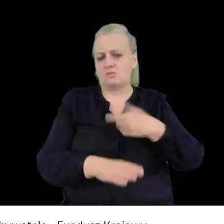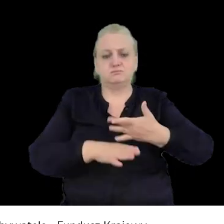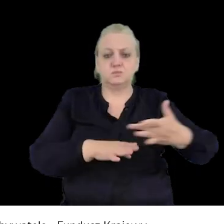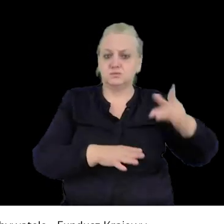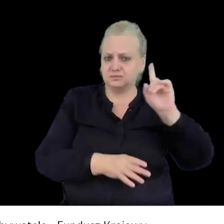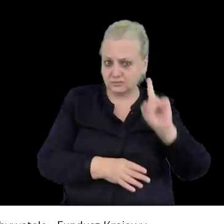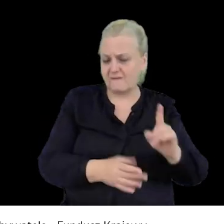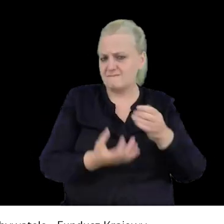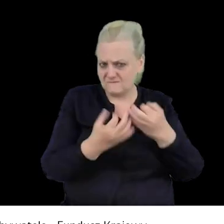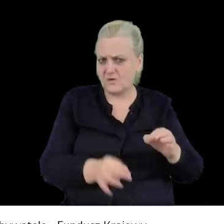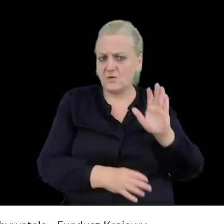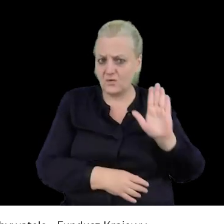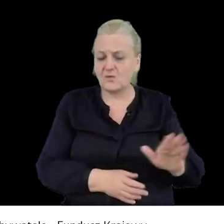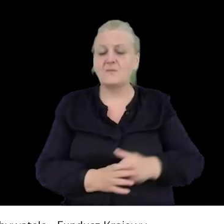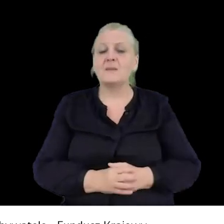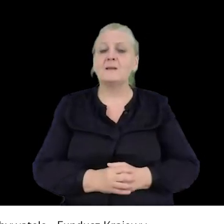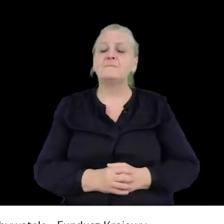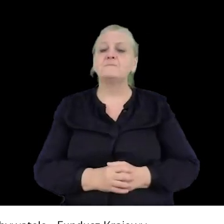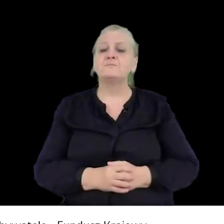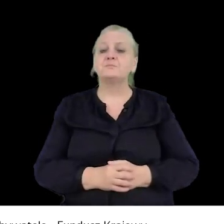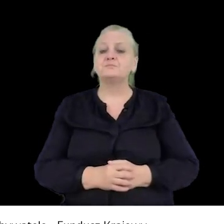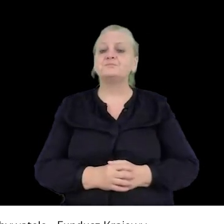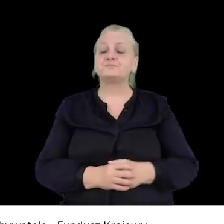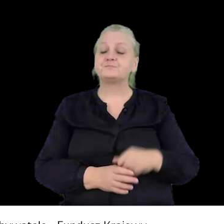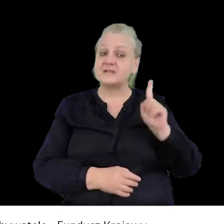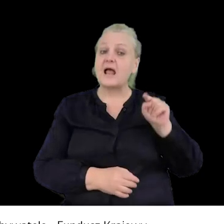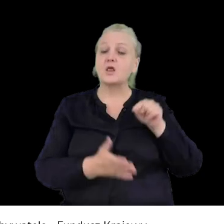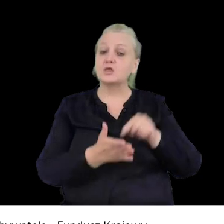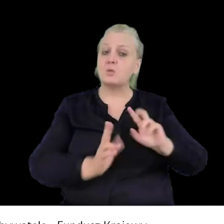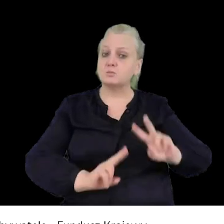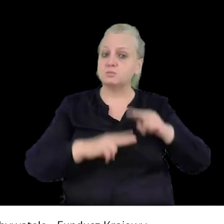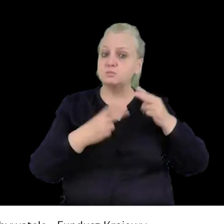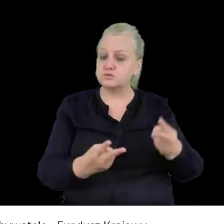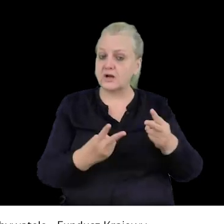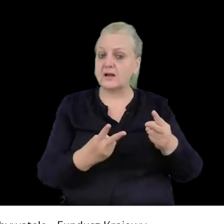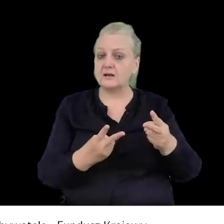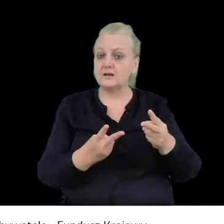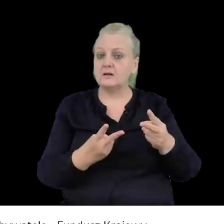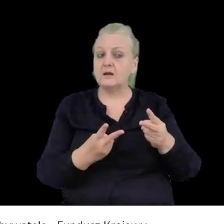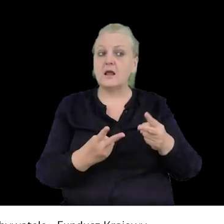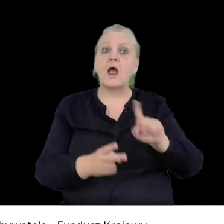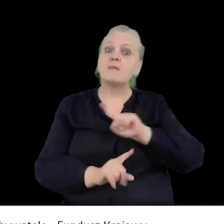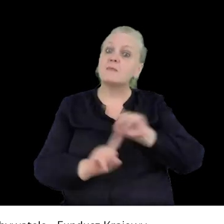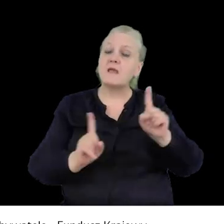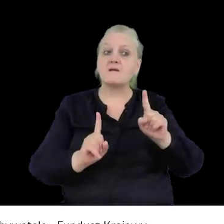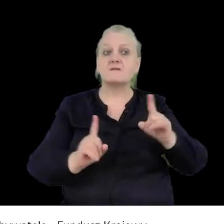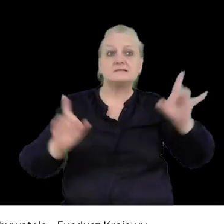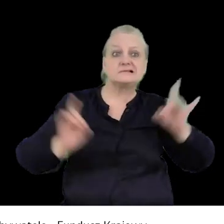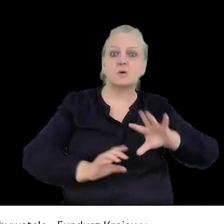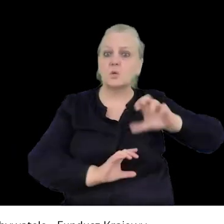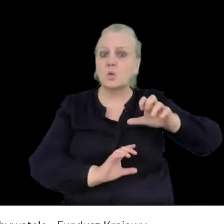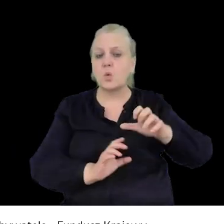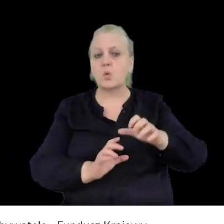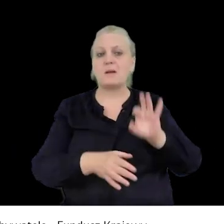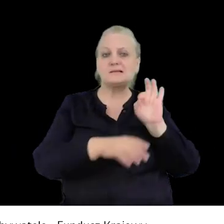ten przekaz nie zasrasza, nie służy do zasraszania danej grupy albo osób,